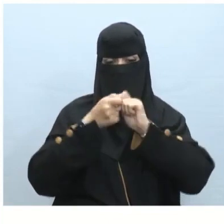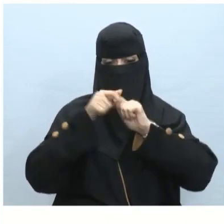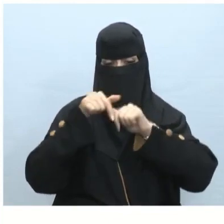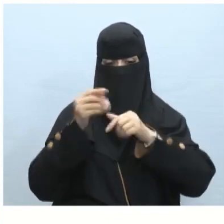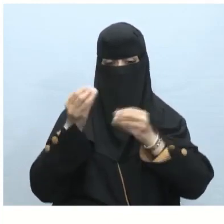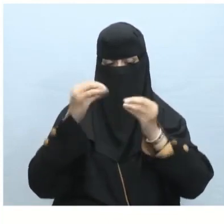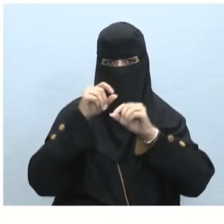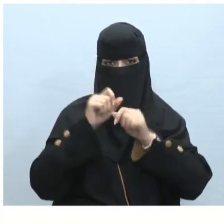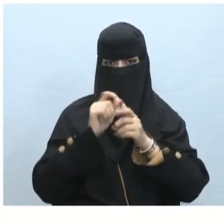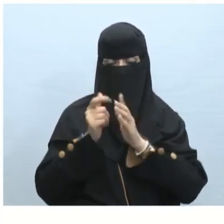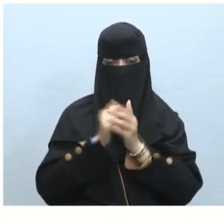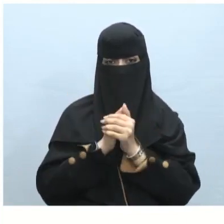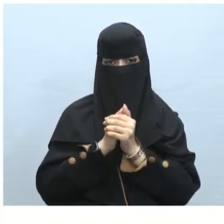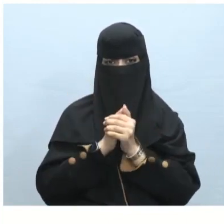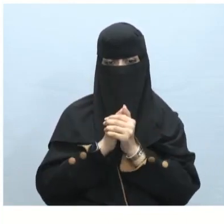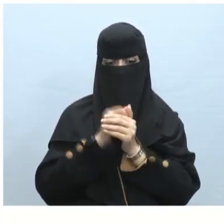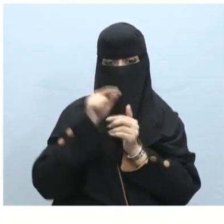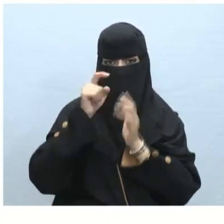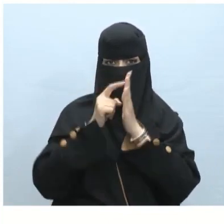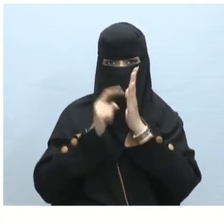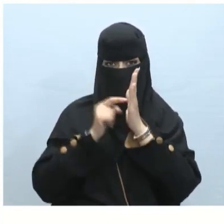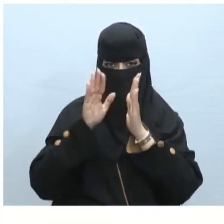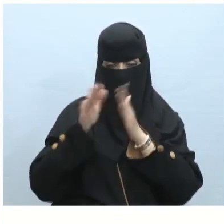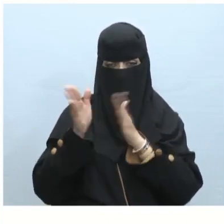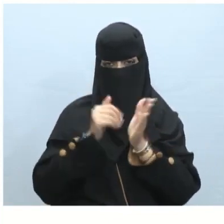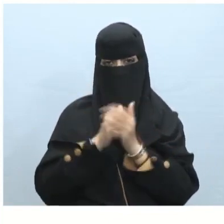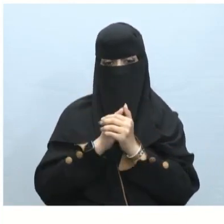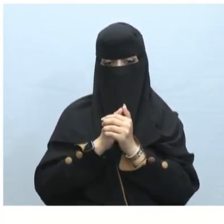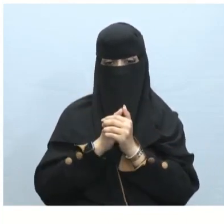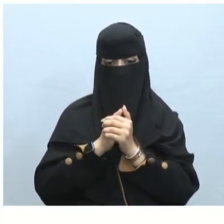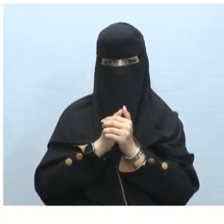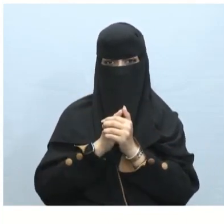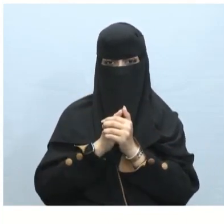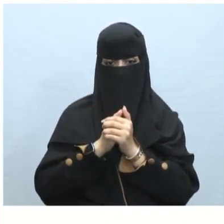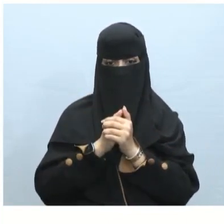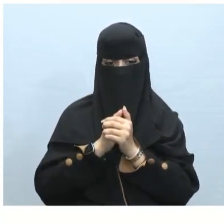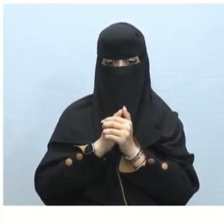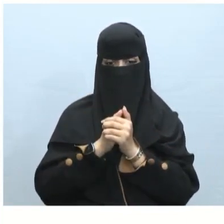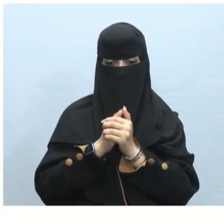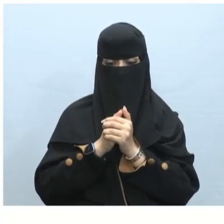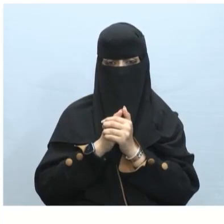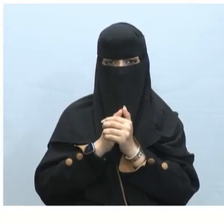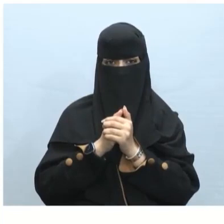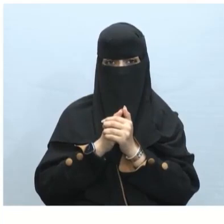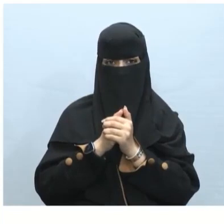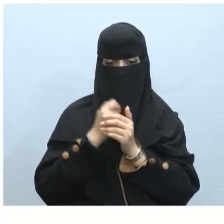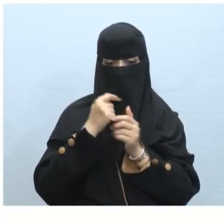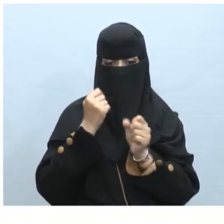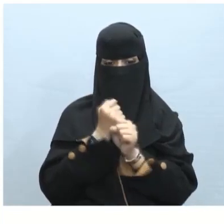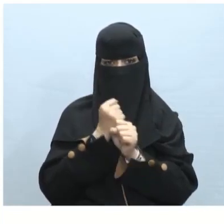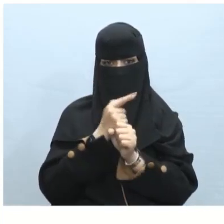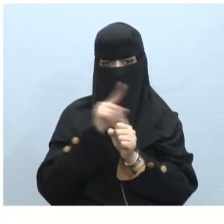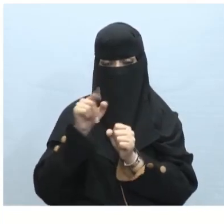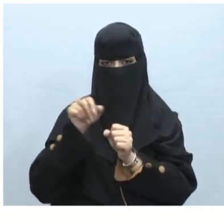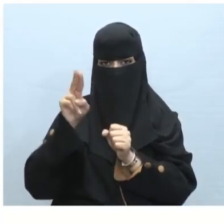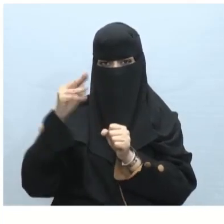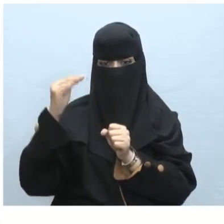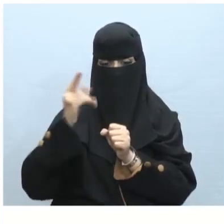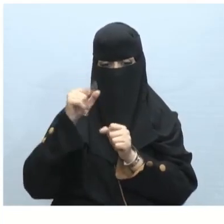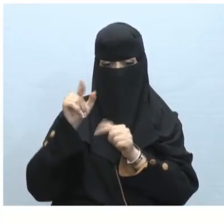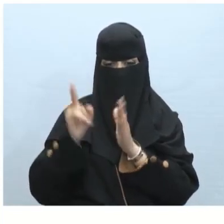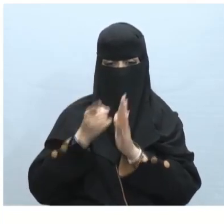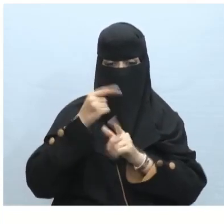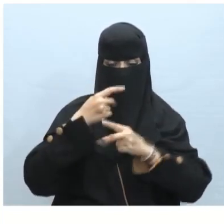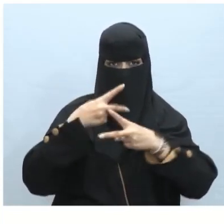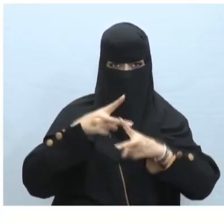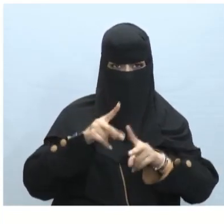حجم العناصر SmartArt الموجودة تطبيق عمليا على تحرير رسم SmartArt